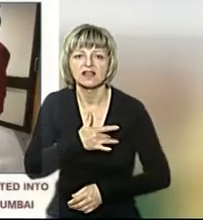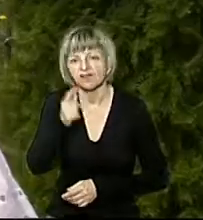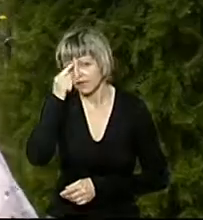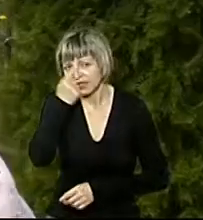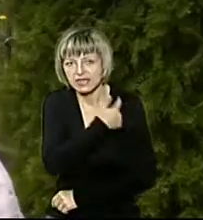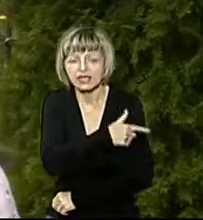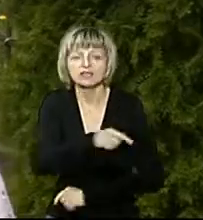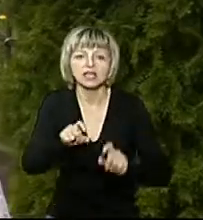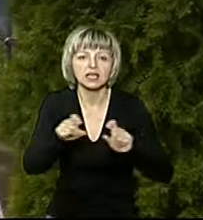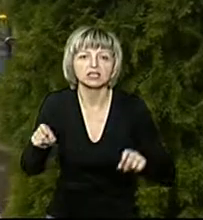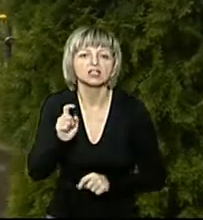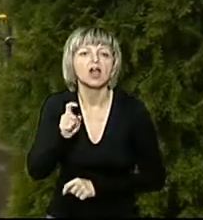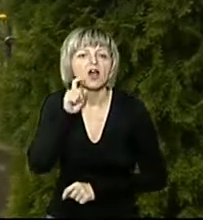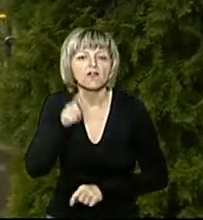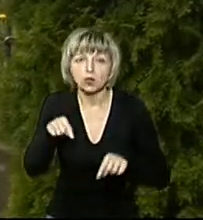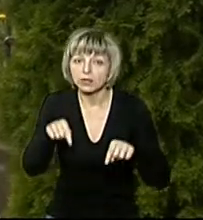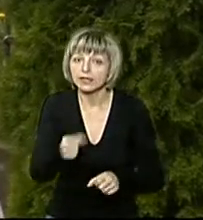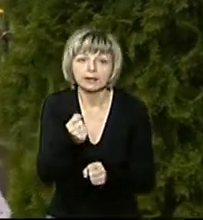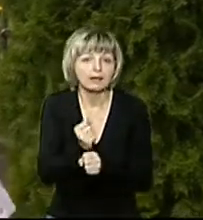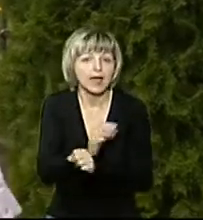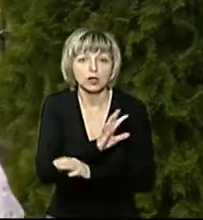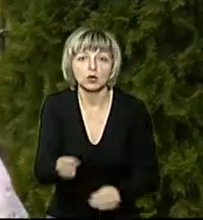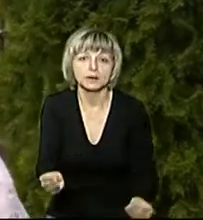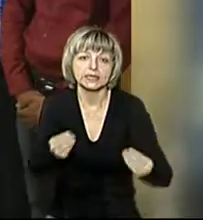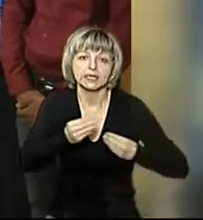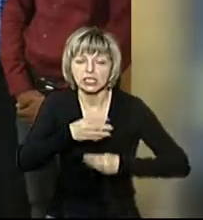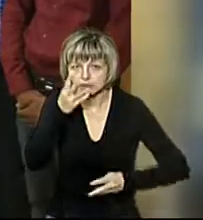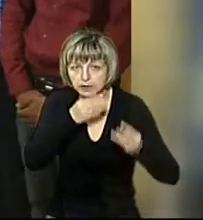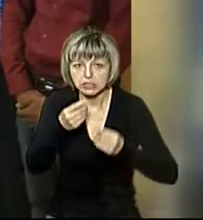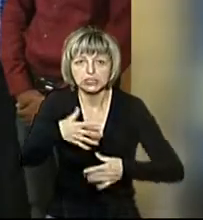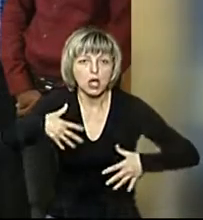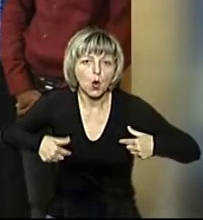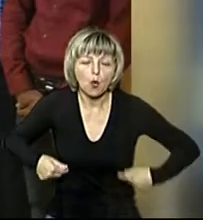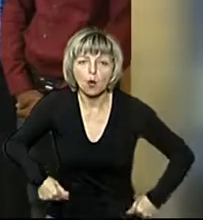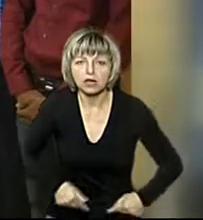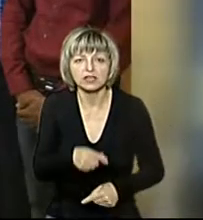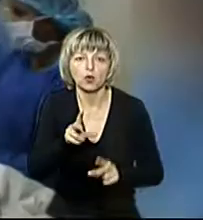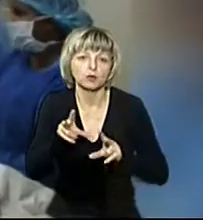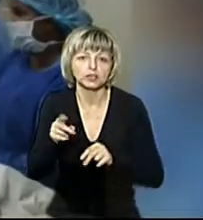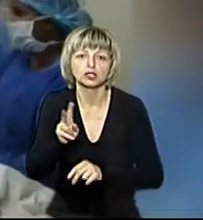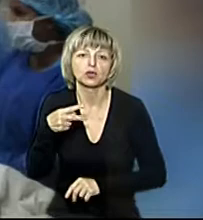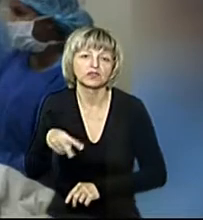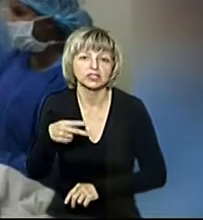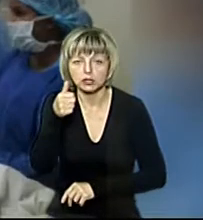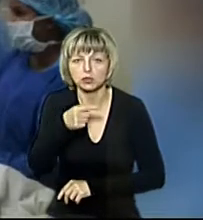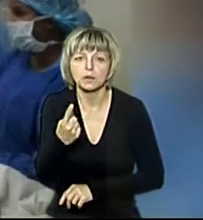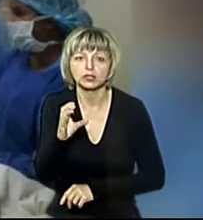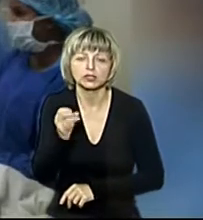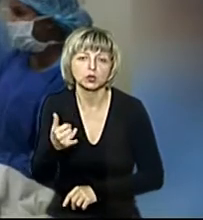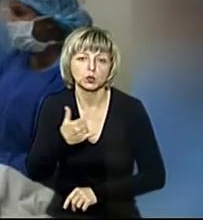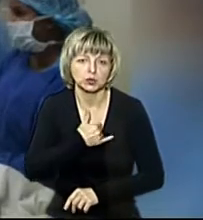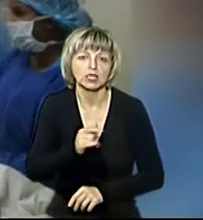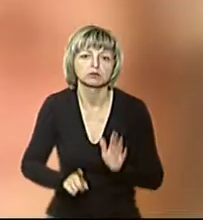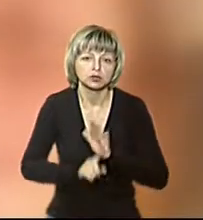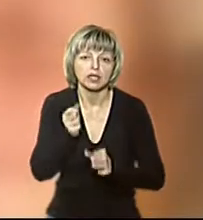клініці. В Україні не роблять трансплантації органів, хоча обіцяю, що з 20-го року 1 січня в нас запрацює